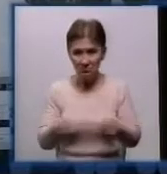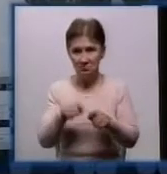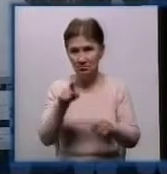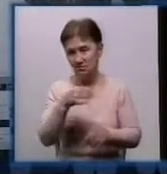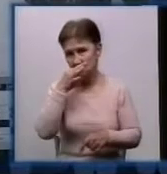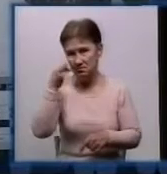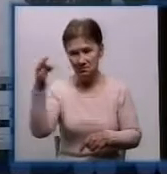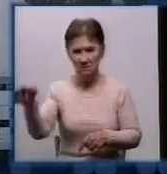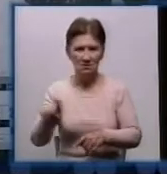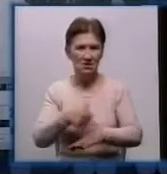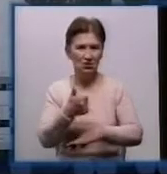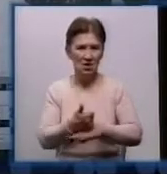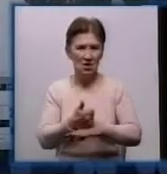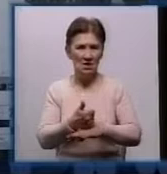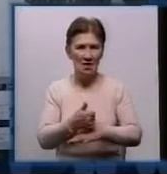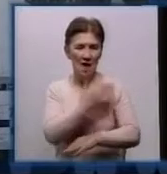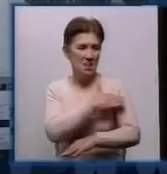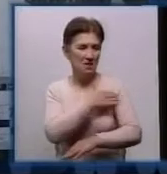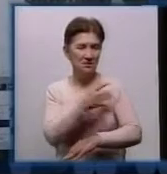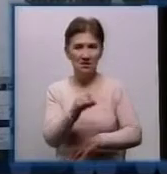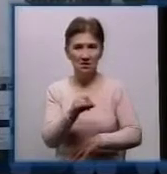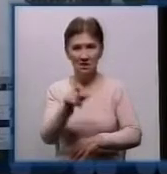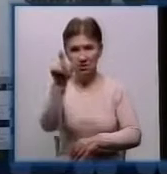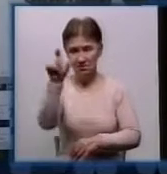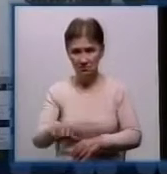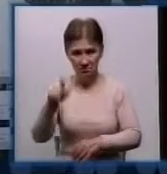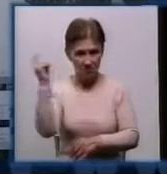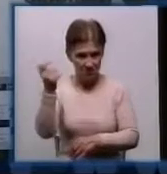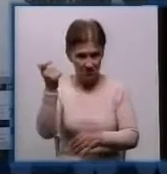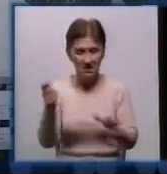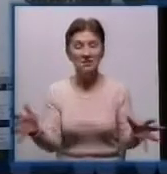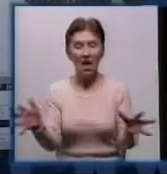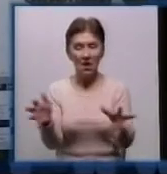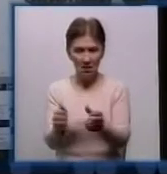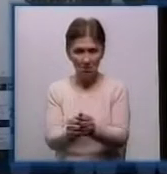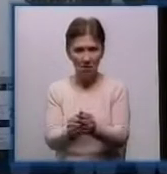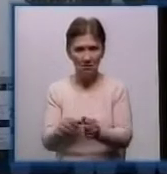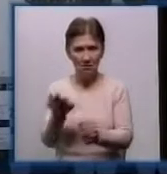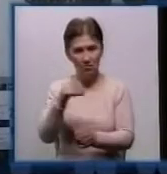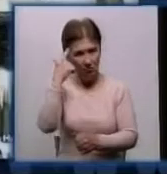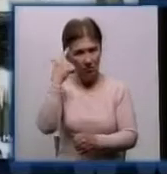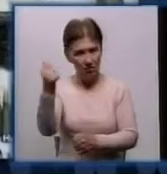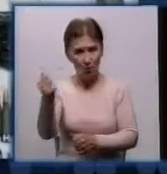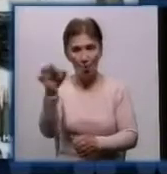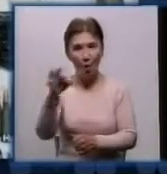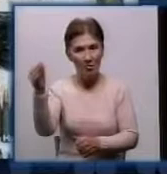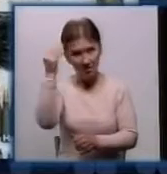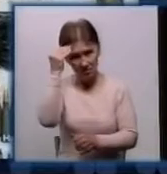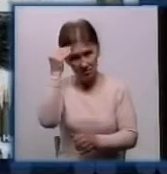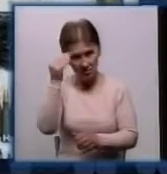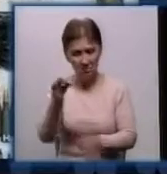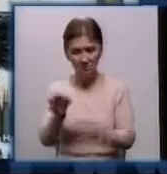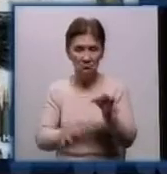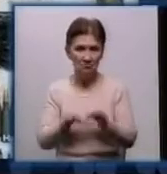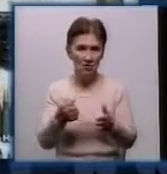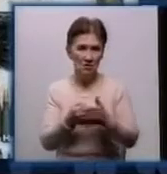поліції Володимир Горяний. Власника затримували. Вирішується питання про повідомлення про підозру. Чоловікові загрожує строк від 3 до